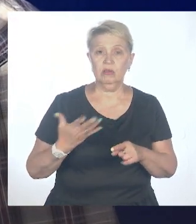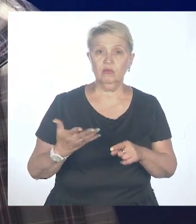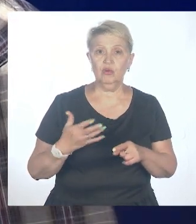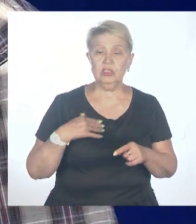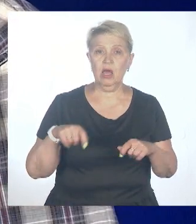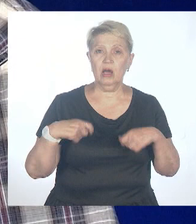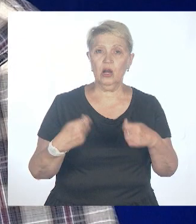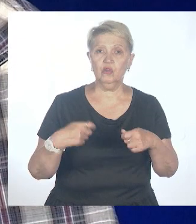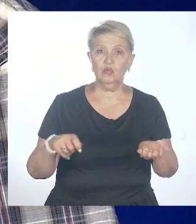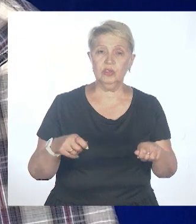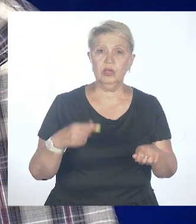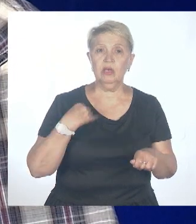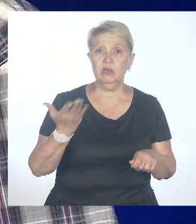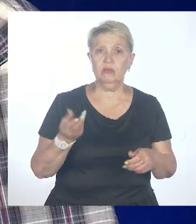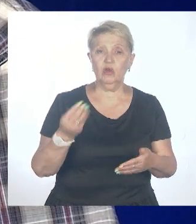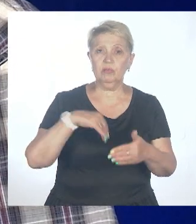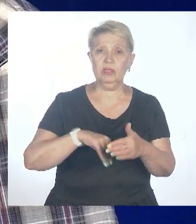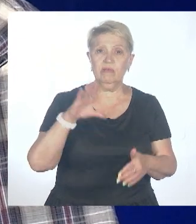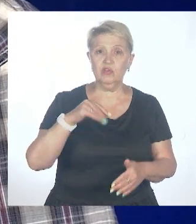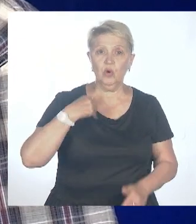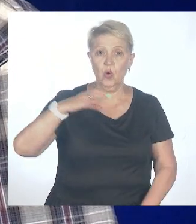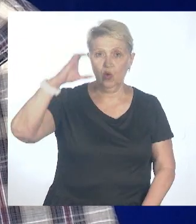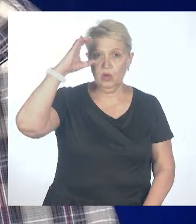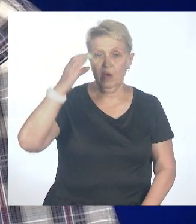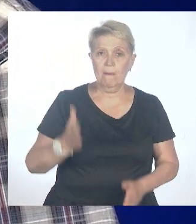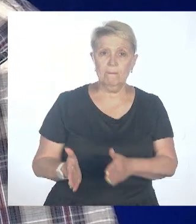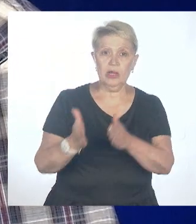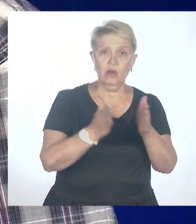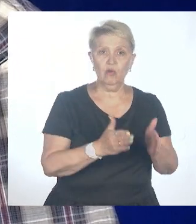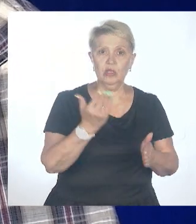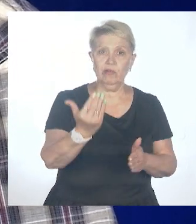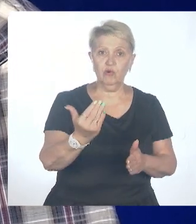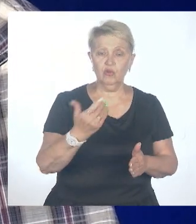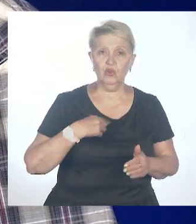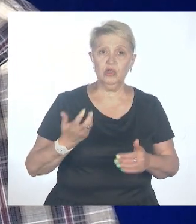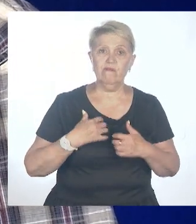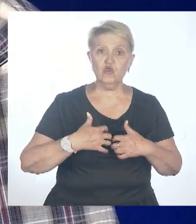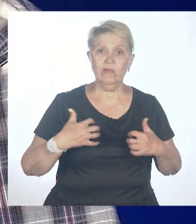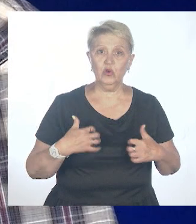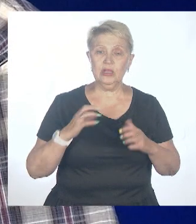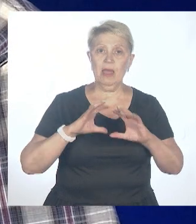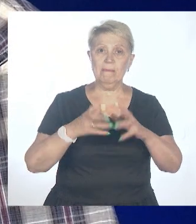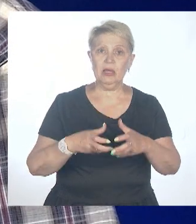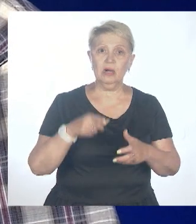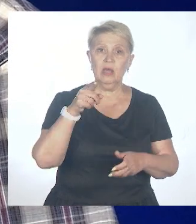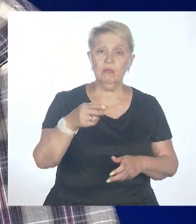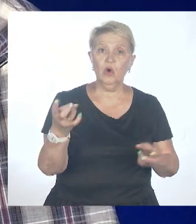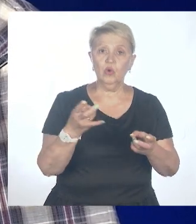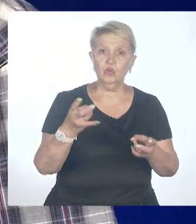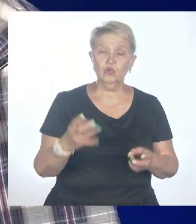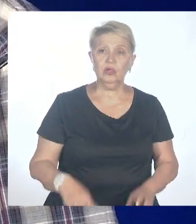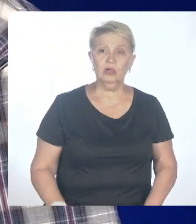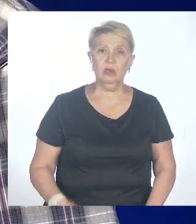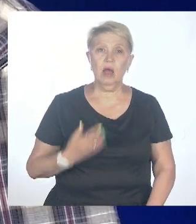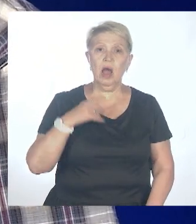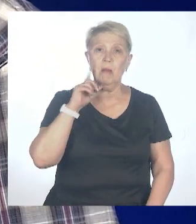всех ученых тоже, это переход его в животный мир. Ему нужен вирусу, нужен резервуар на то время, пока мы